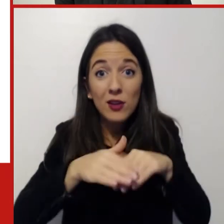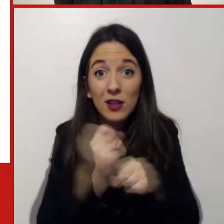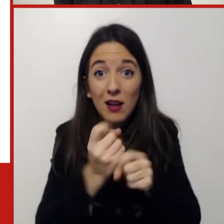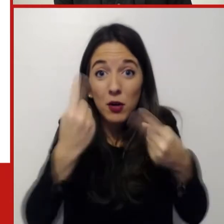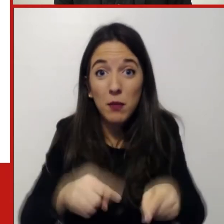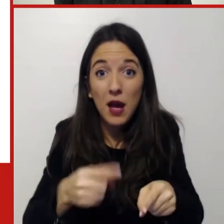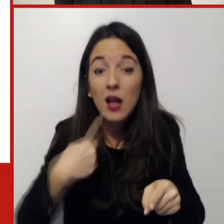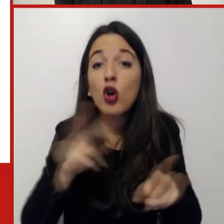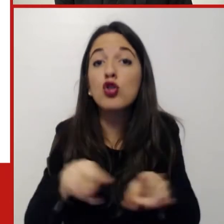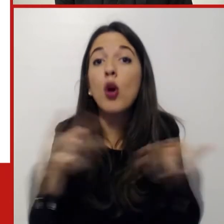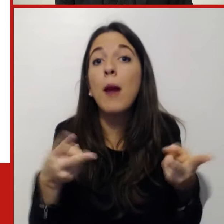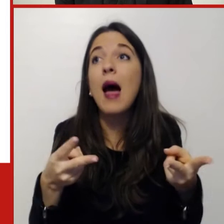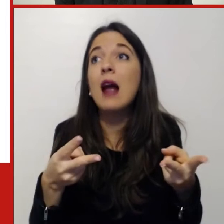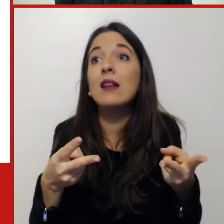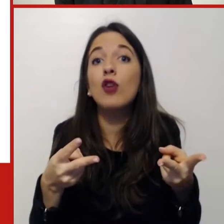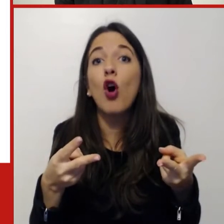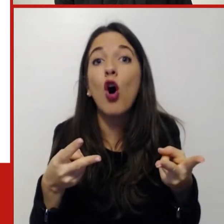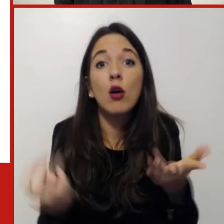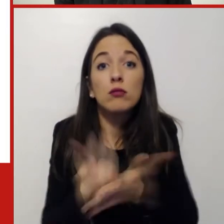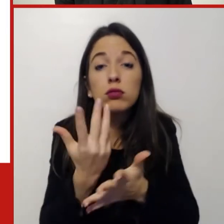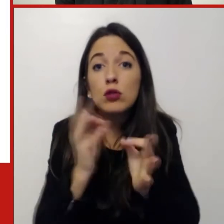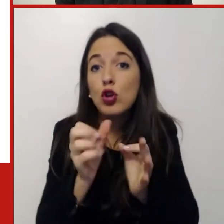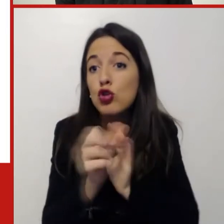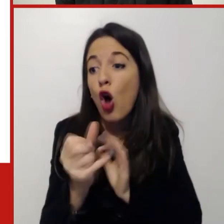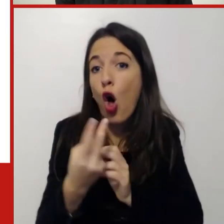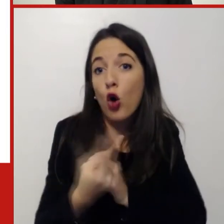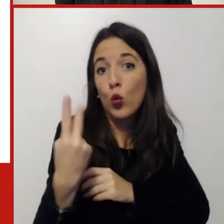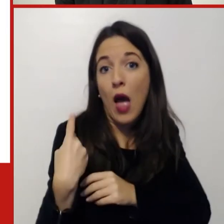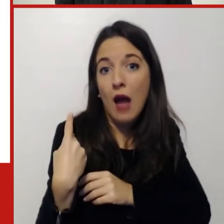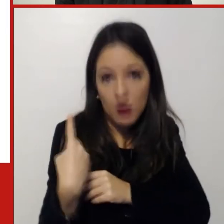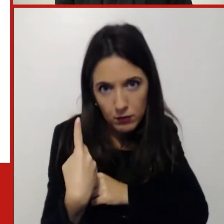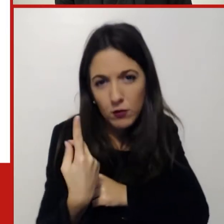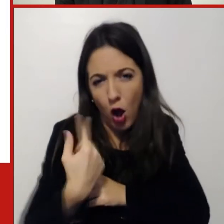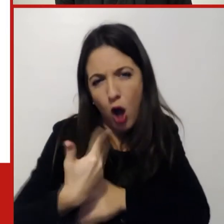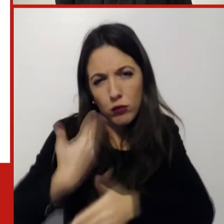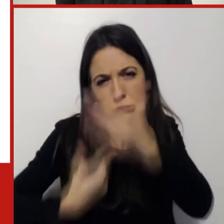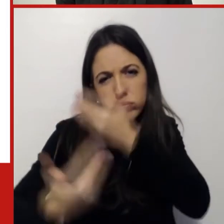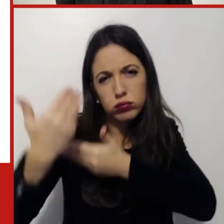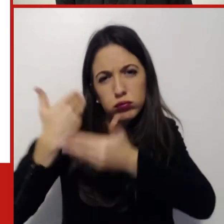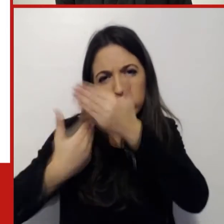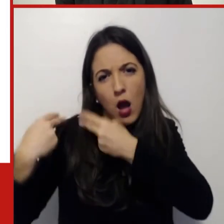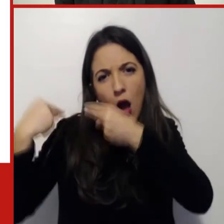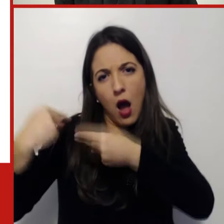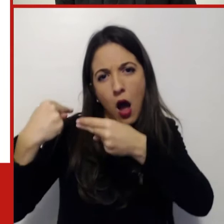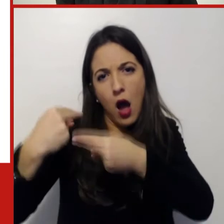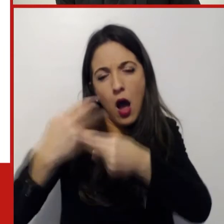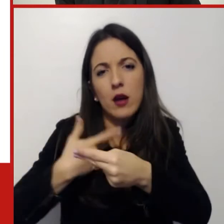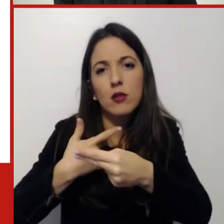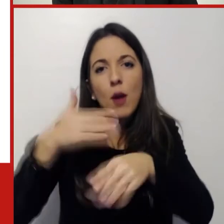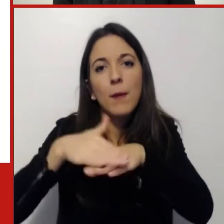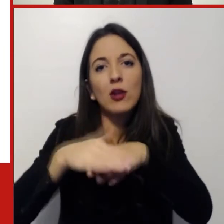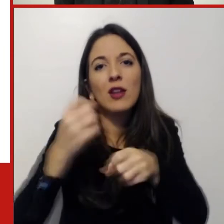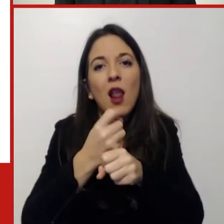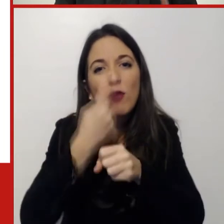ultimi due anni, è qualcosa che per anni è stato sviluppato in